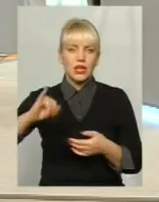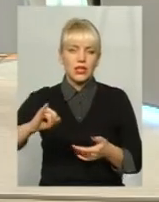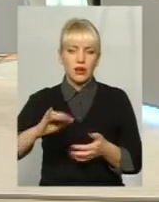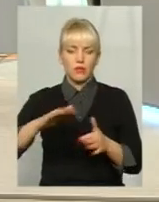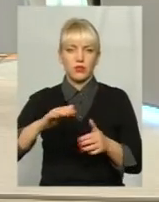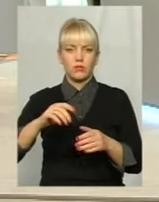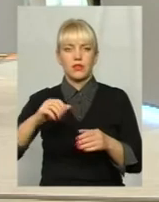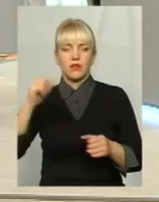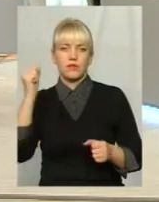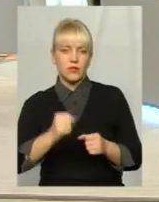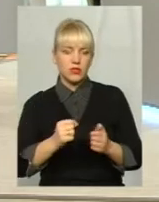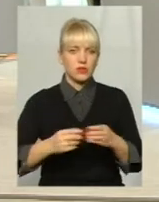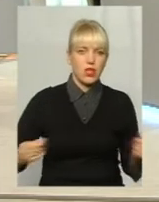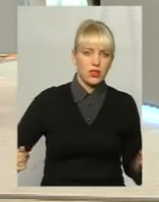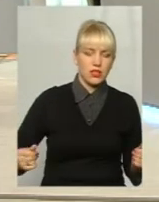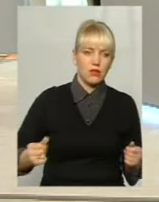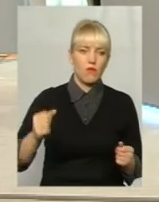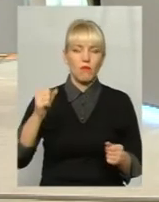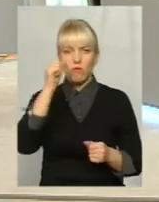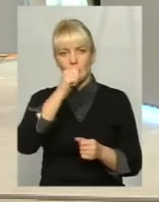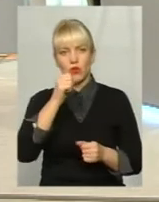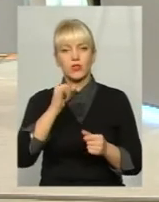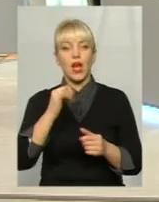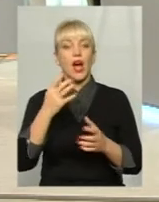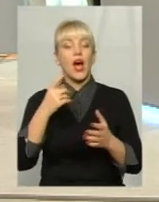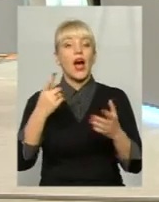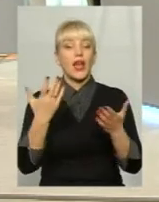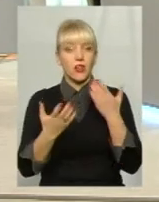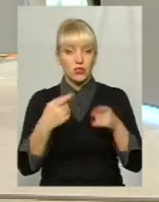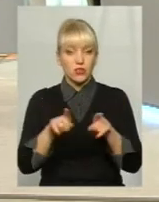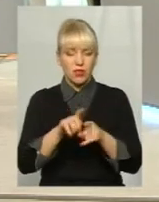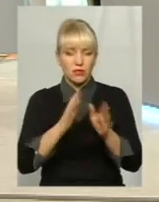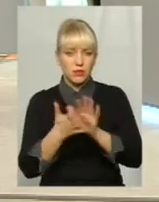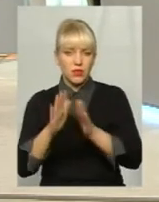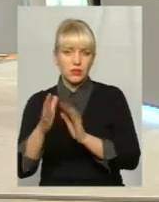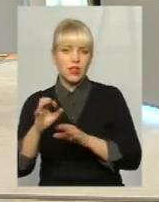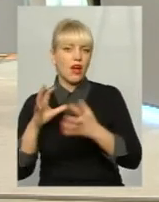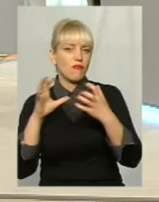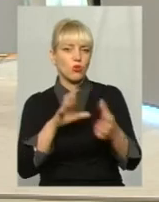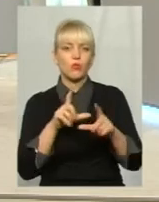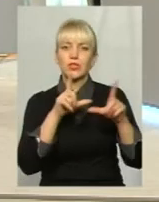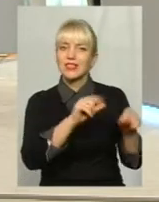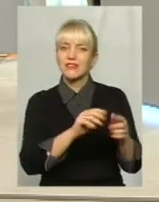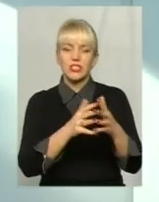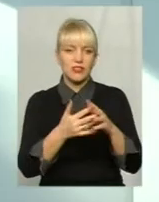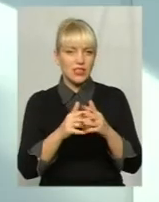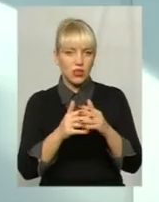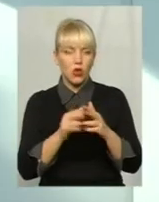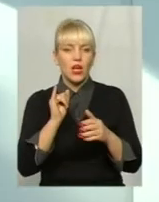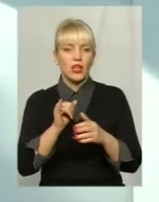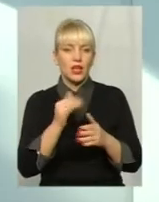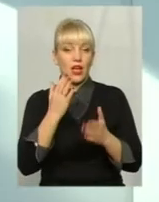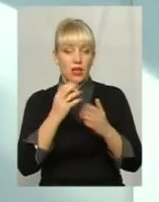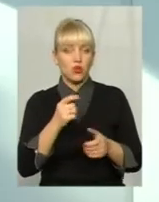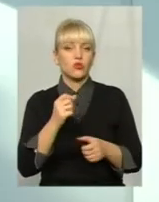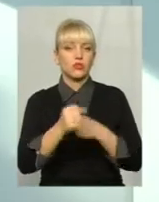така погода стає, автобуси не в'їжджають в сільську місцевість. І людей цих довести. А якщо приїжджають вже під обід, і, відповідно, ми